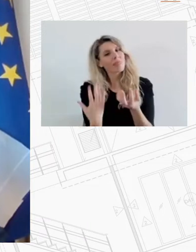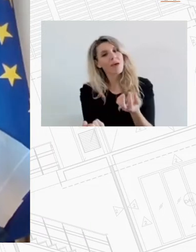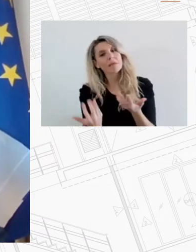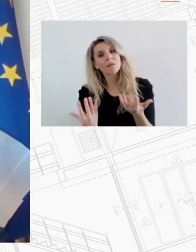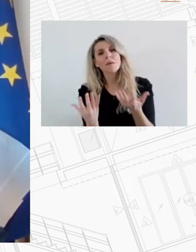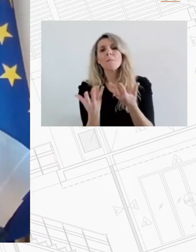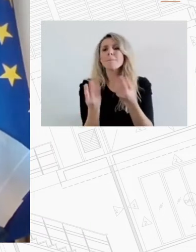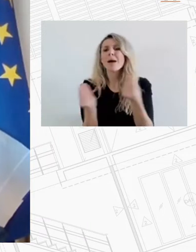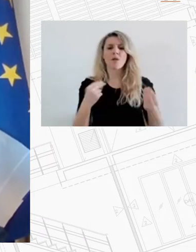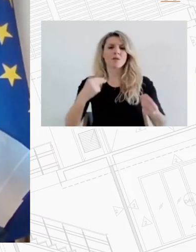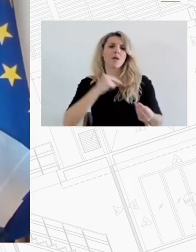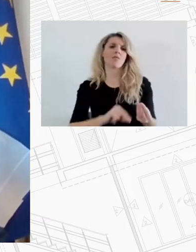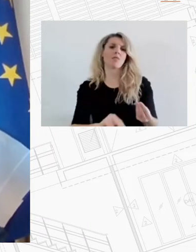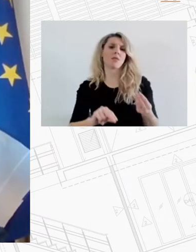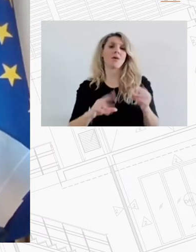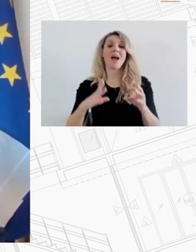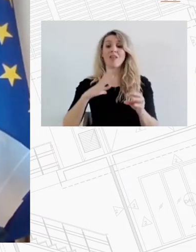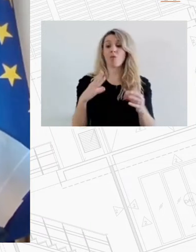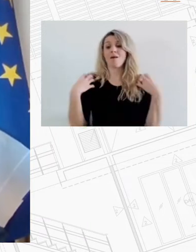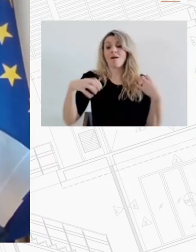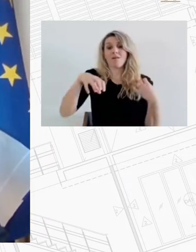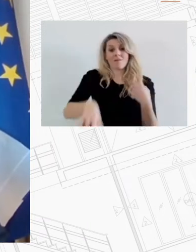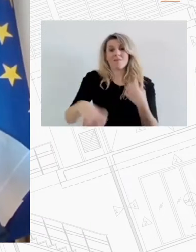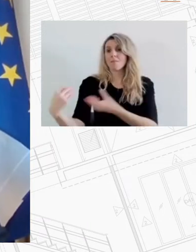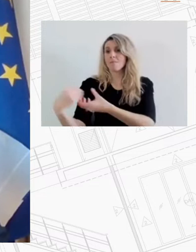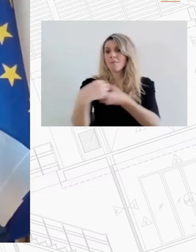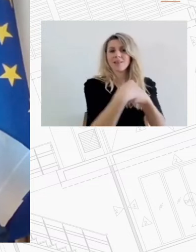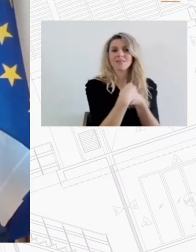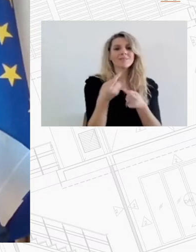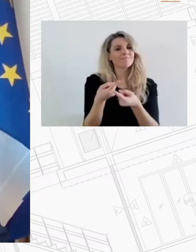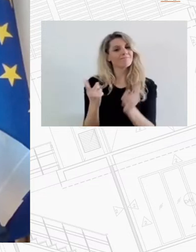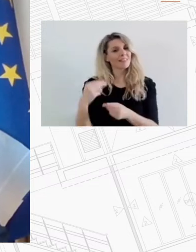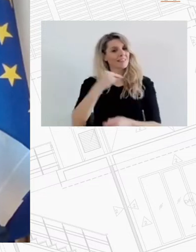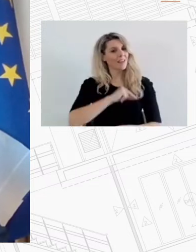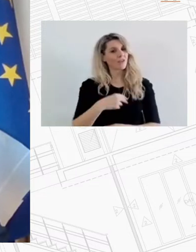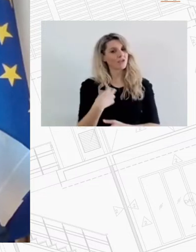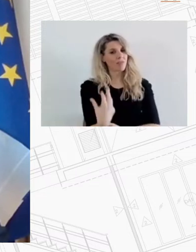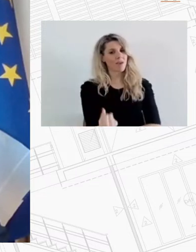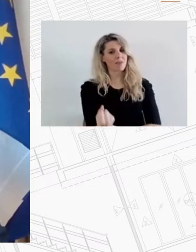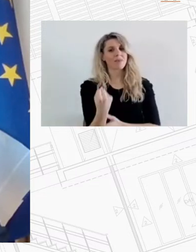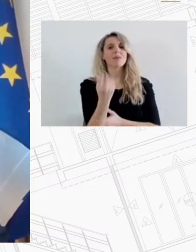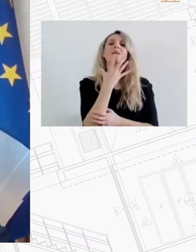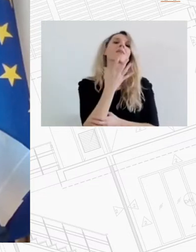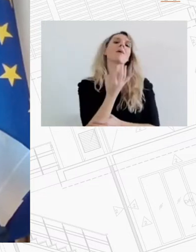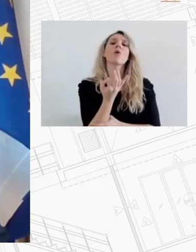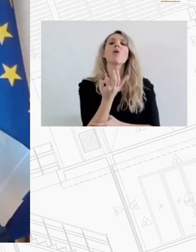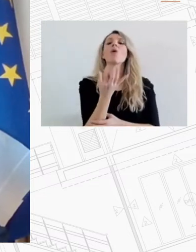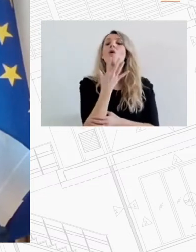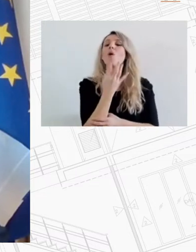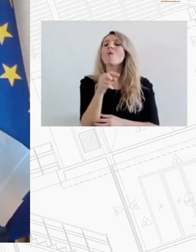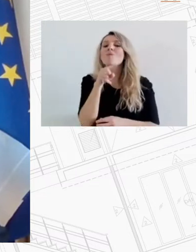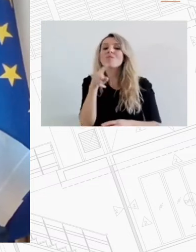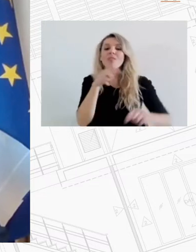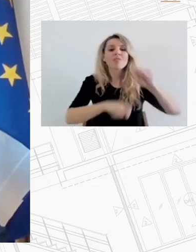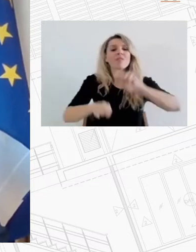συμπληρωματικά ωφέλη για όλους τους εμπλεκόμενους στο τοπικό επίπεδο αφού με τον τρόπο αυτό θα δημιουργήσει το αναγκαίο